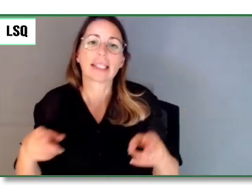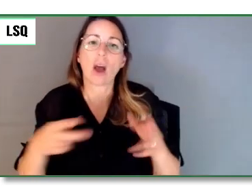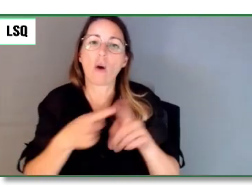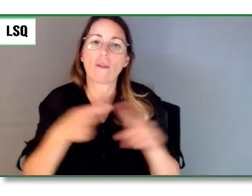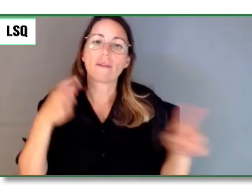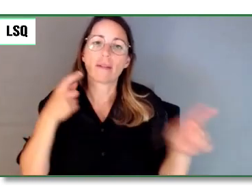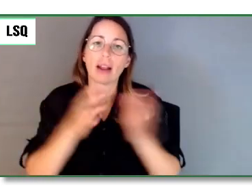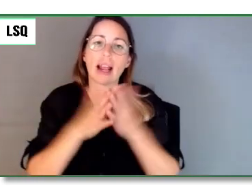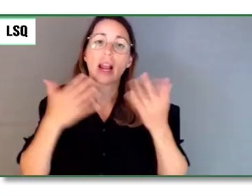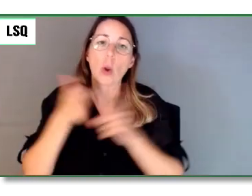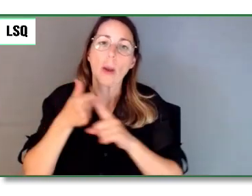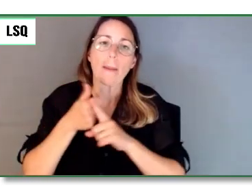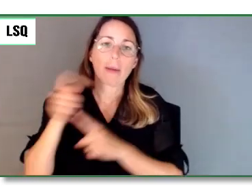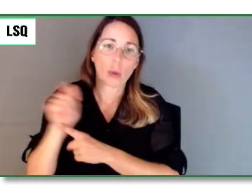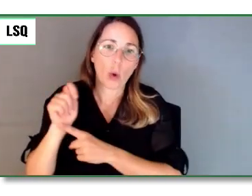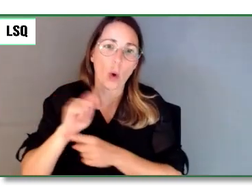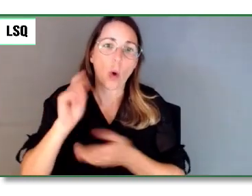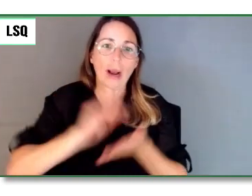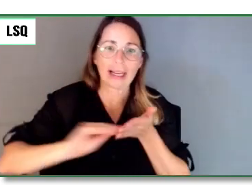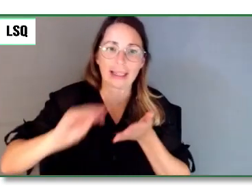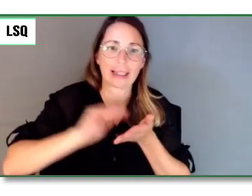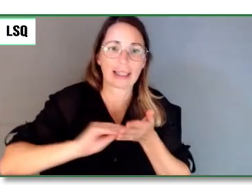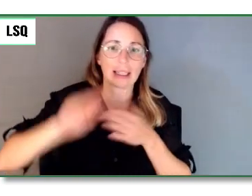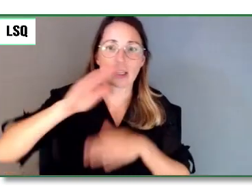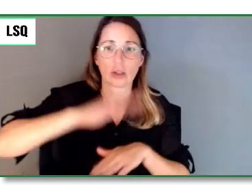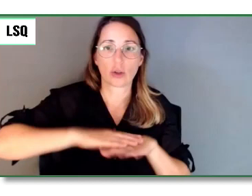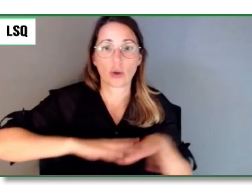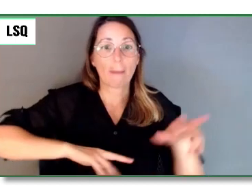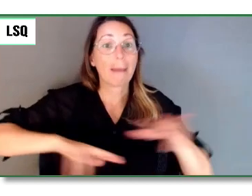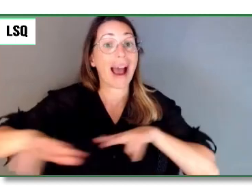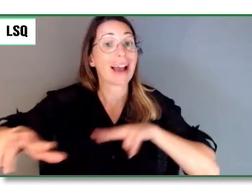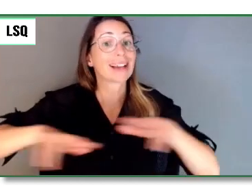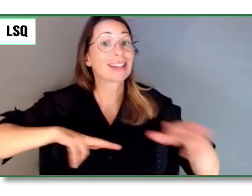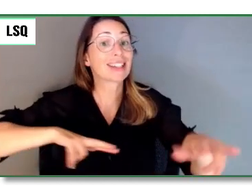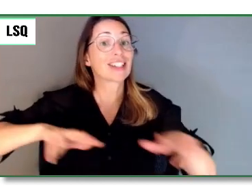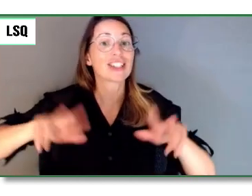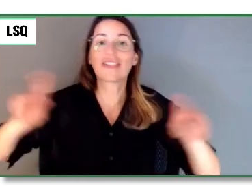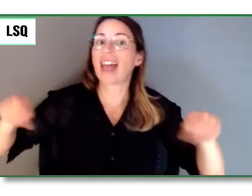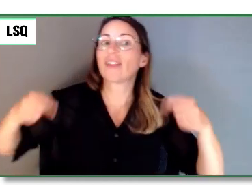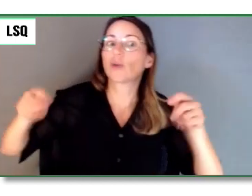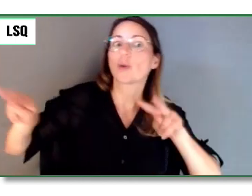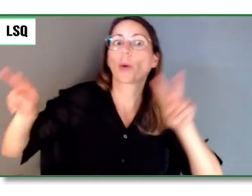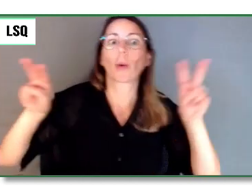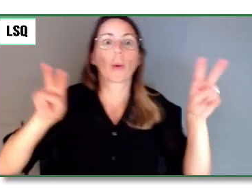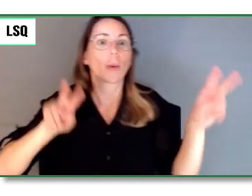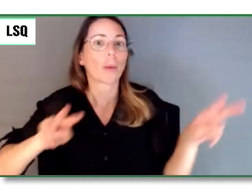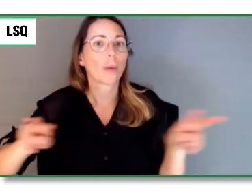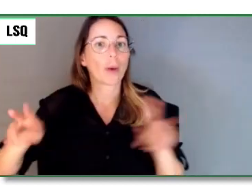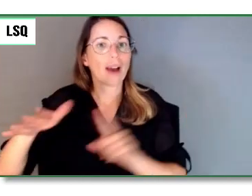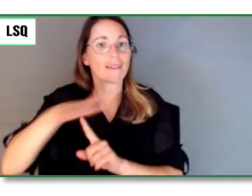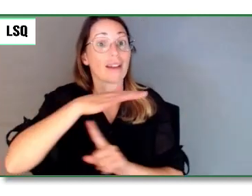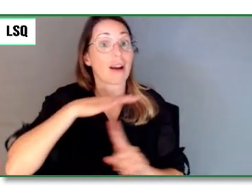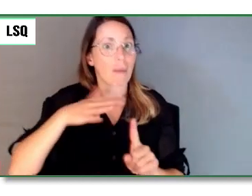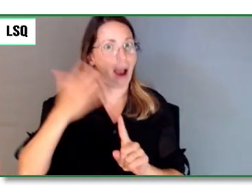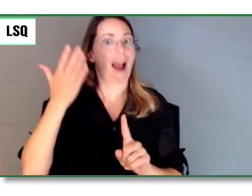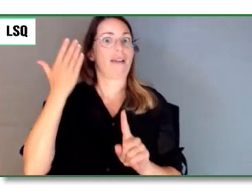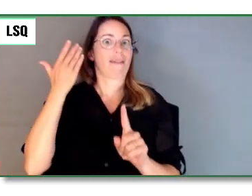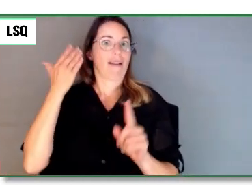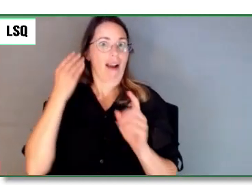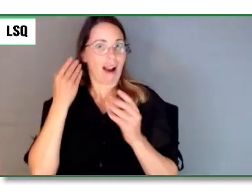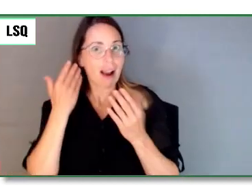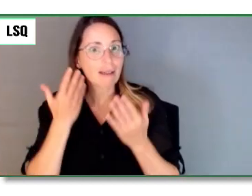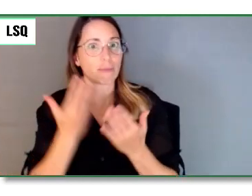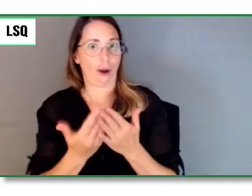valorisait la nature, comment on concevait la nature, on percevait la nature aux États-Unis. Il faut